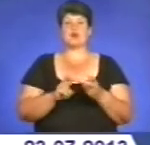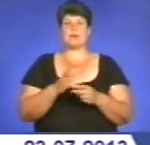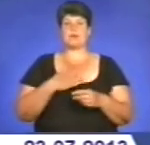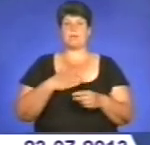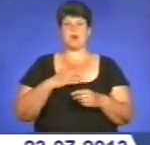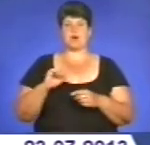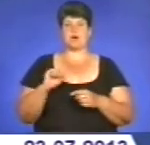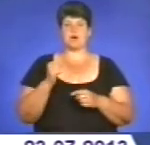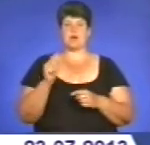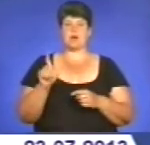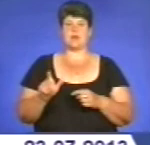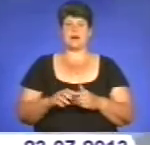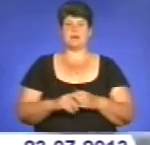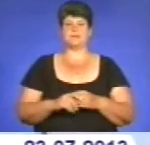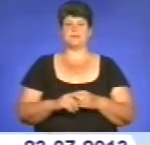Ганна Василенко.